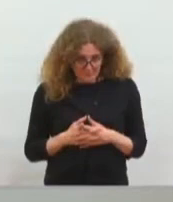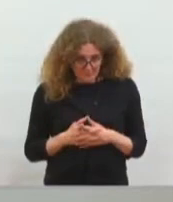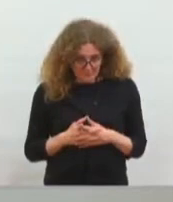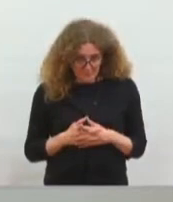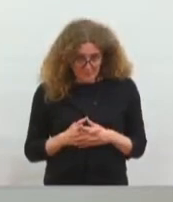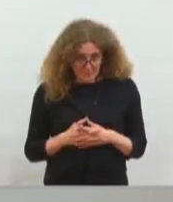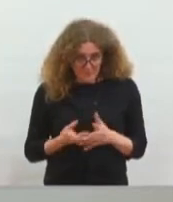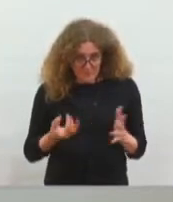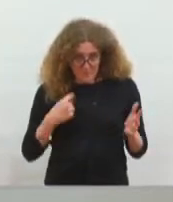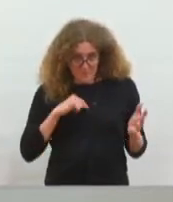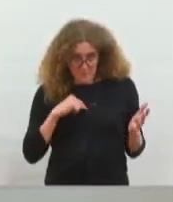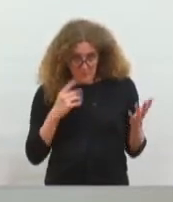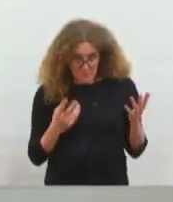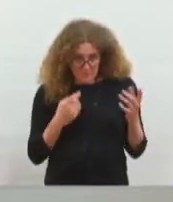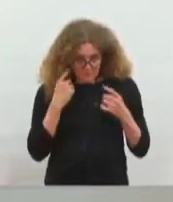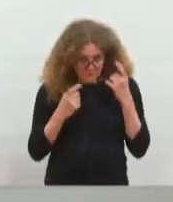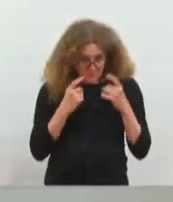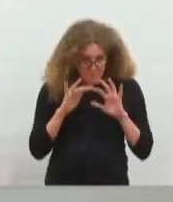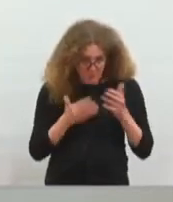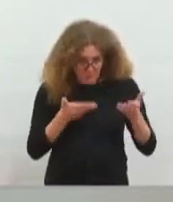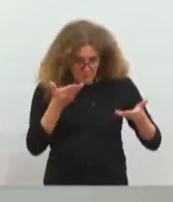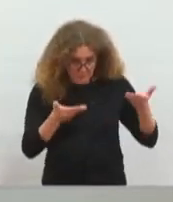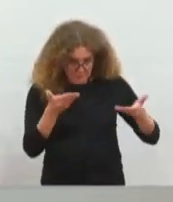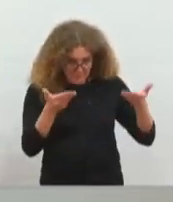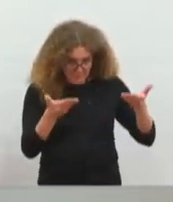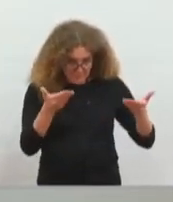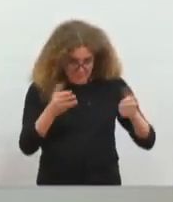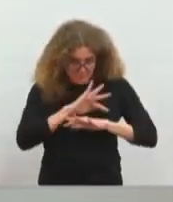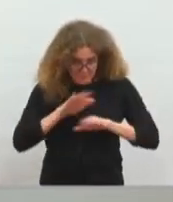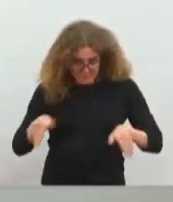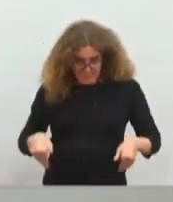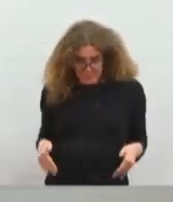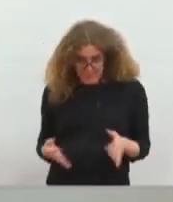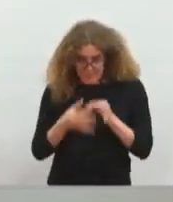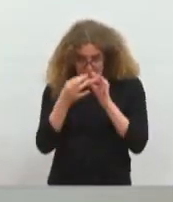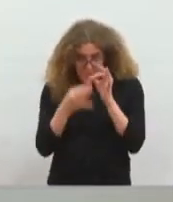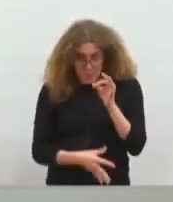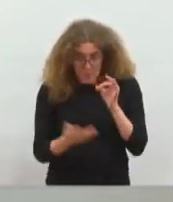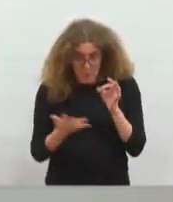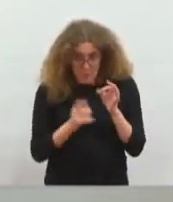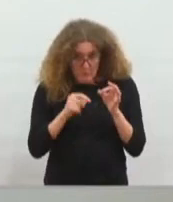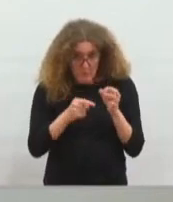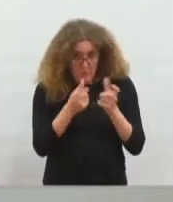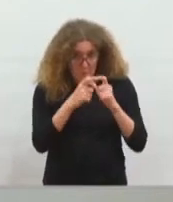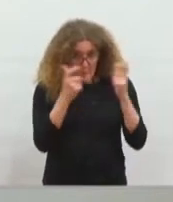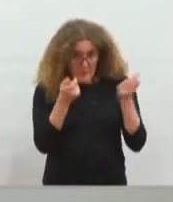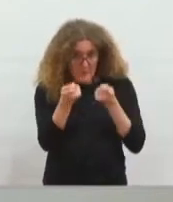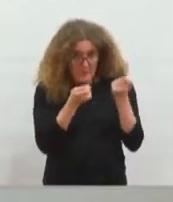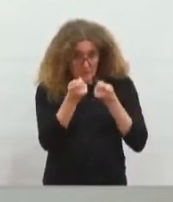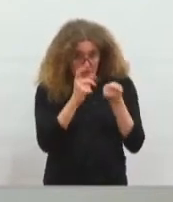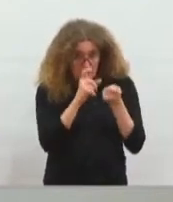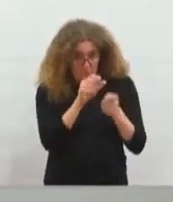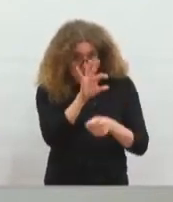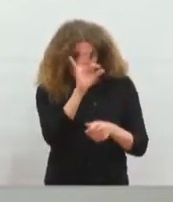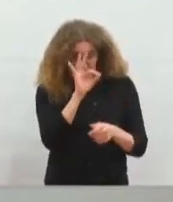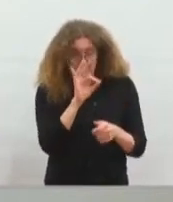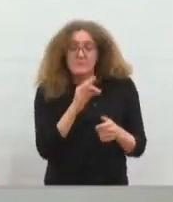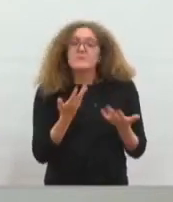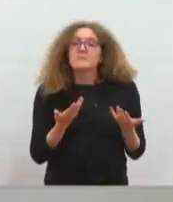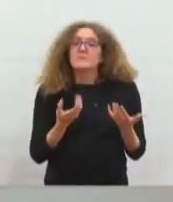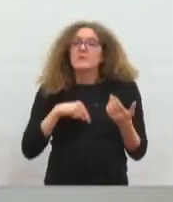cet équilibre, nous sommes arrivés à la conclusion qu'il fallait choisir la régie. A partir de là, on a mis 4 scénarios en scène